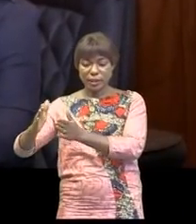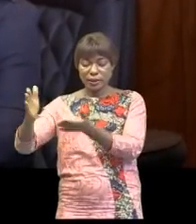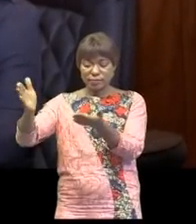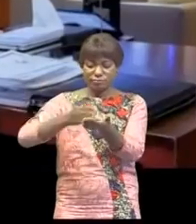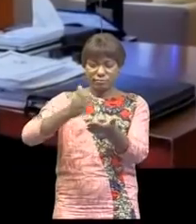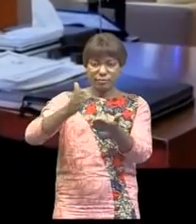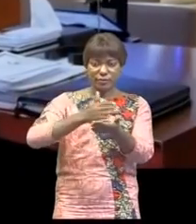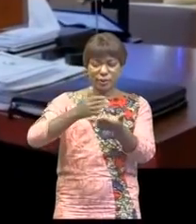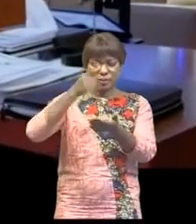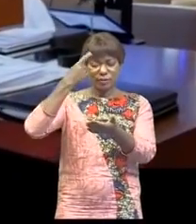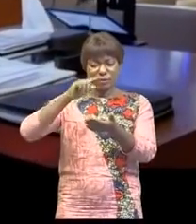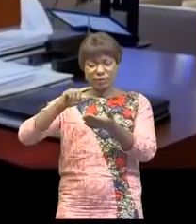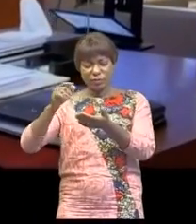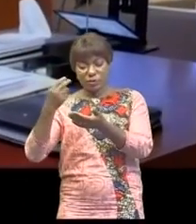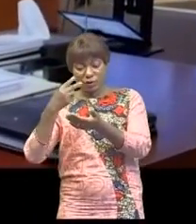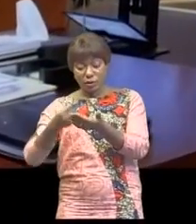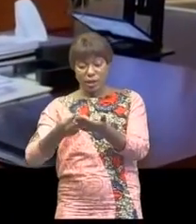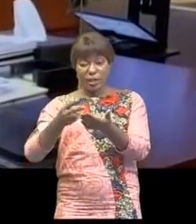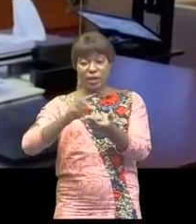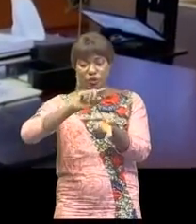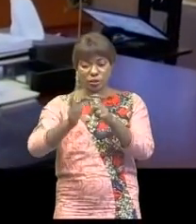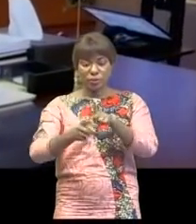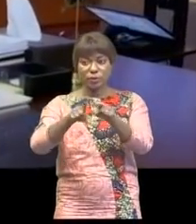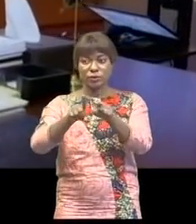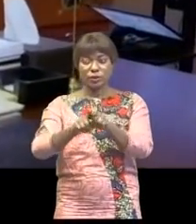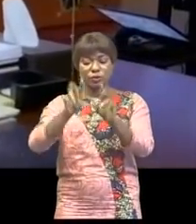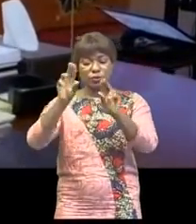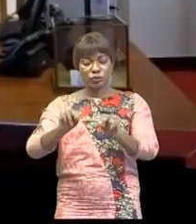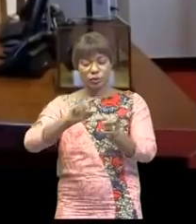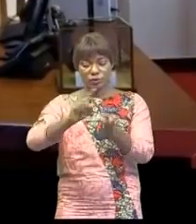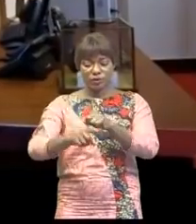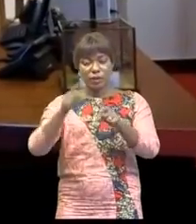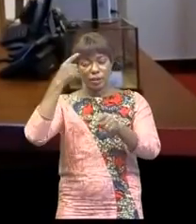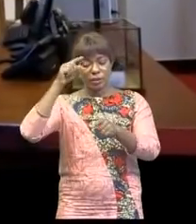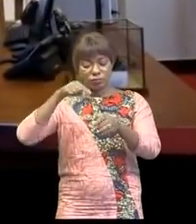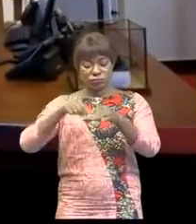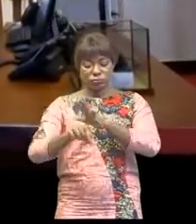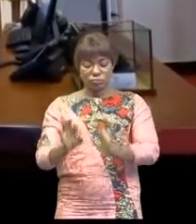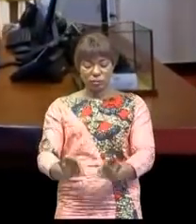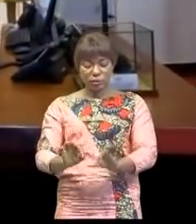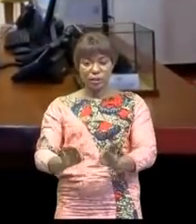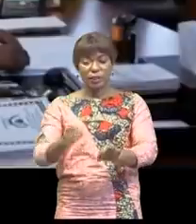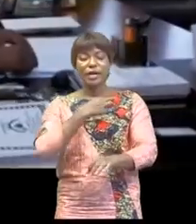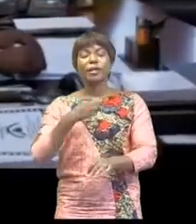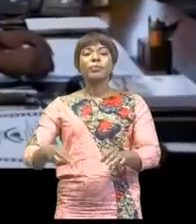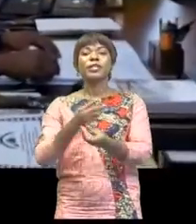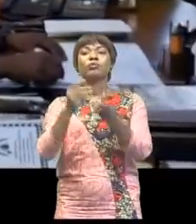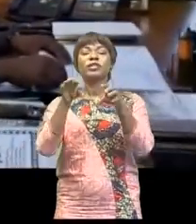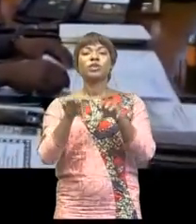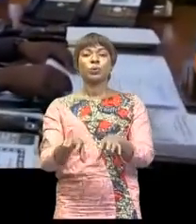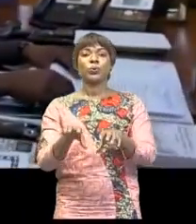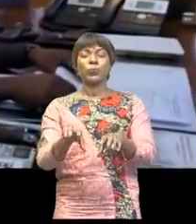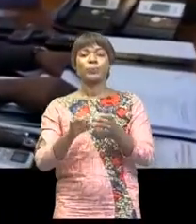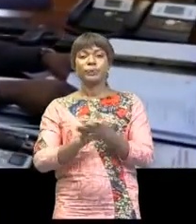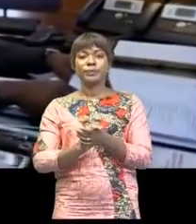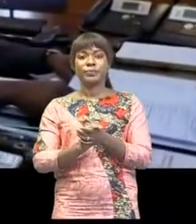national de ressources naturelles renouvelables et non renouvelables du sol et du sous-sol multisectoriel de la République démocratique du